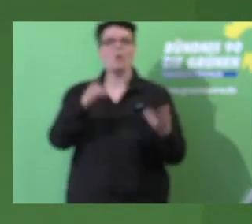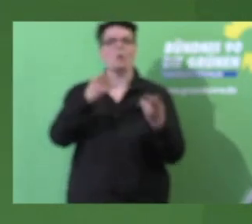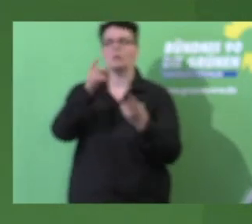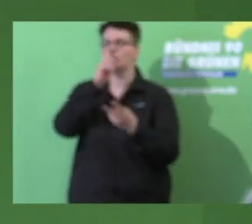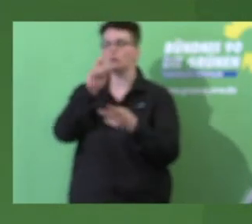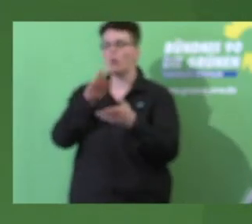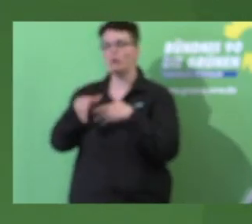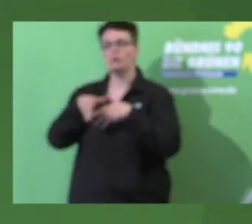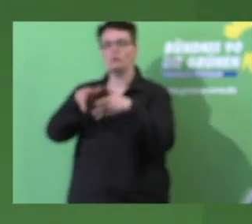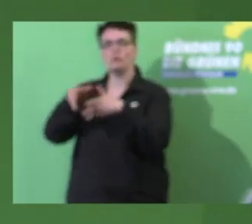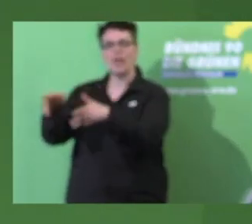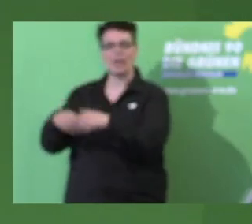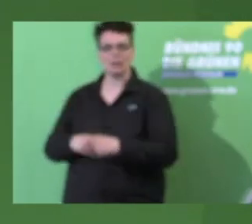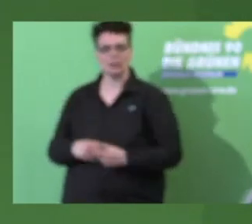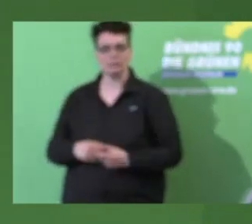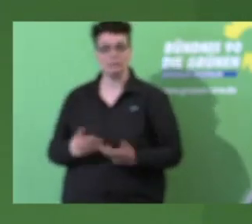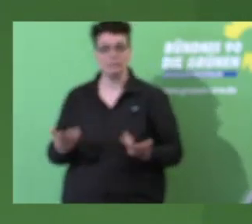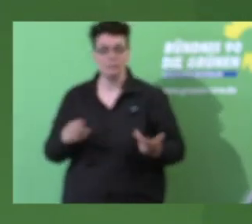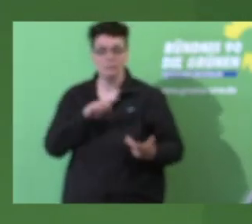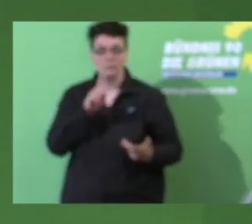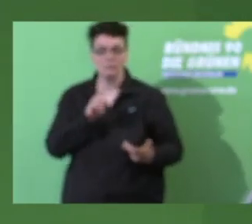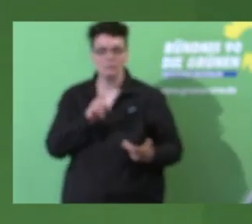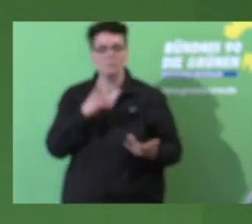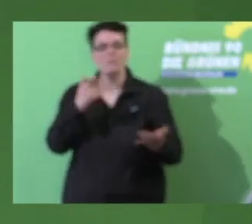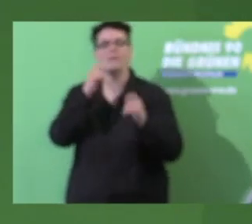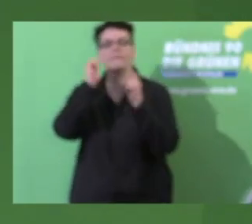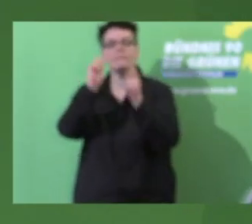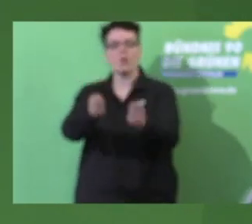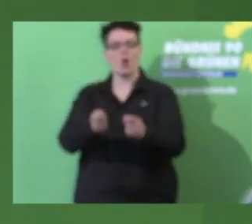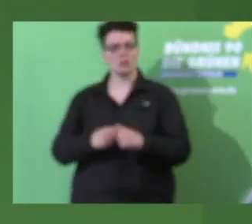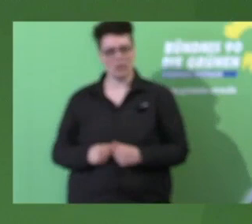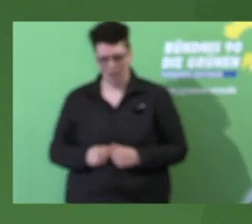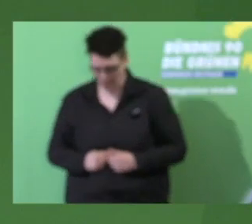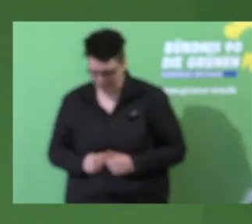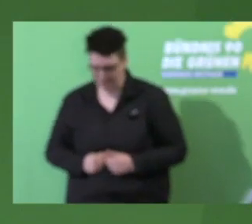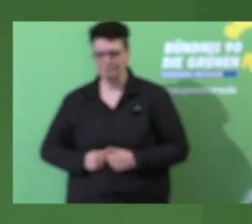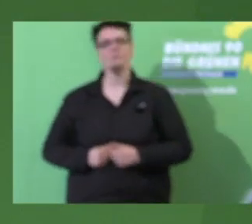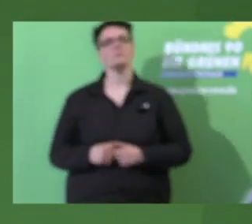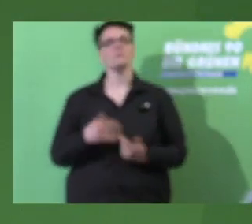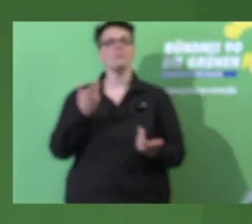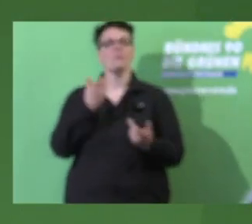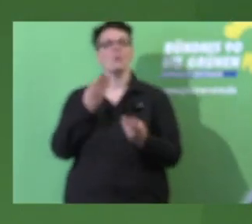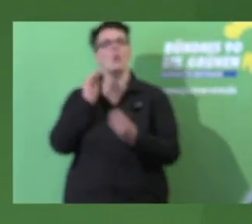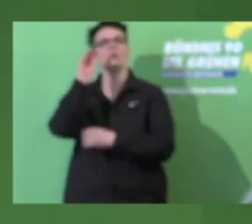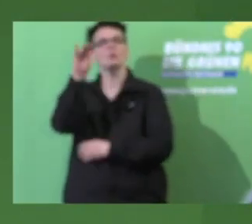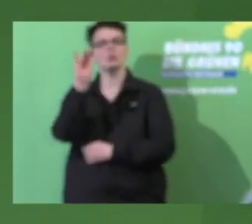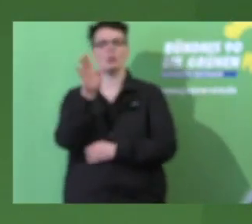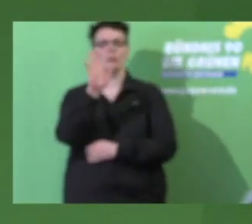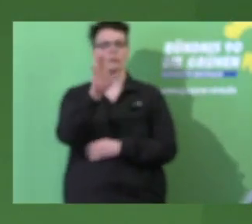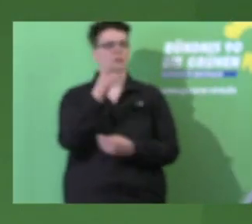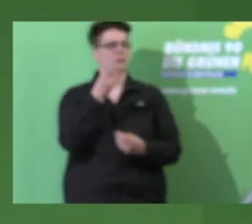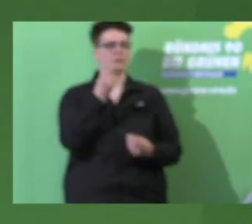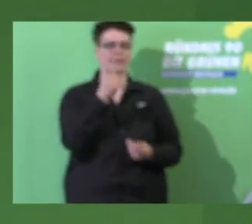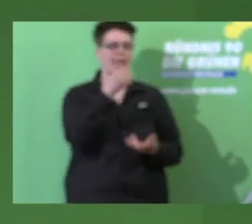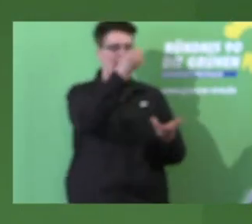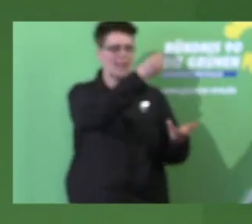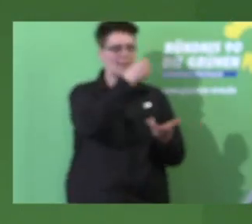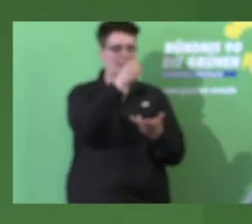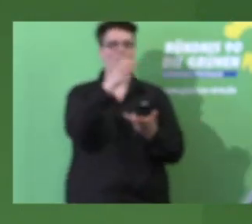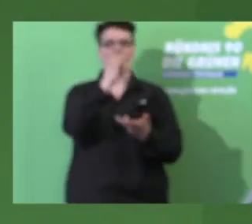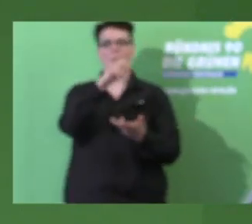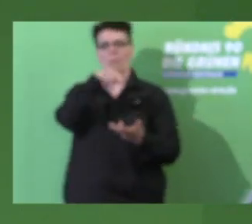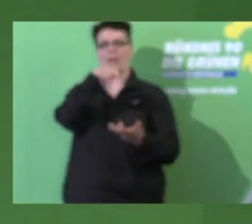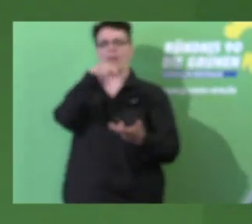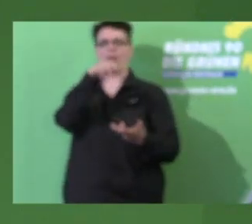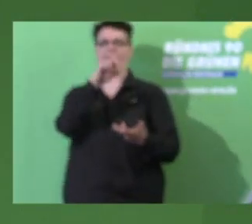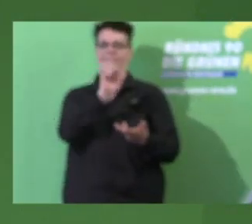Ein Vorschlag von mir. Gebt doch zukünftig mindestens genauso viel Geld für euren ÖPNV aus in den Kommunen und